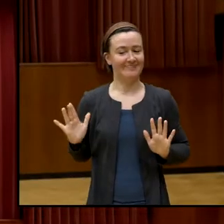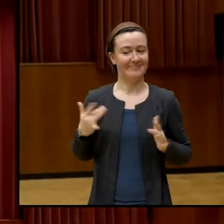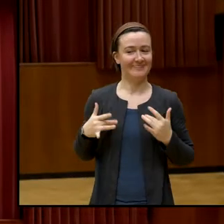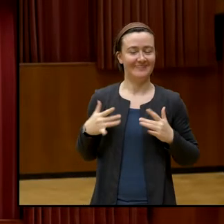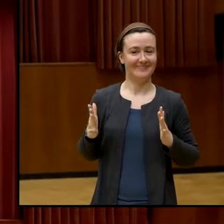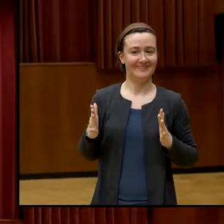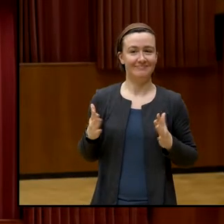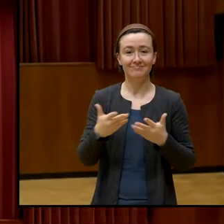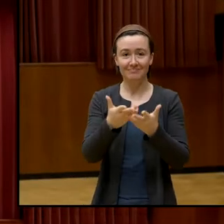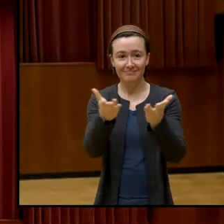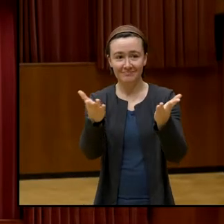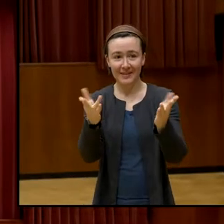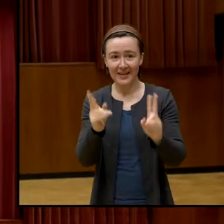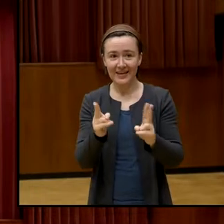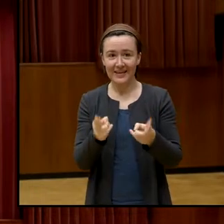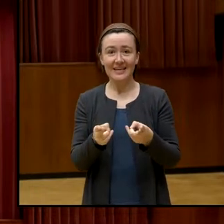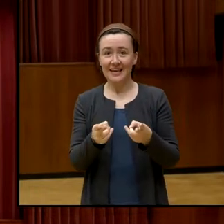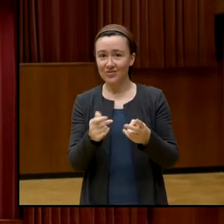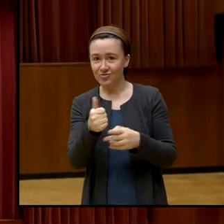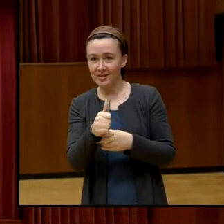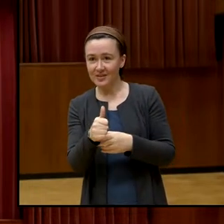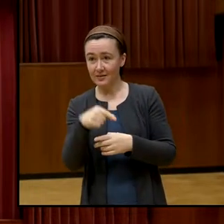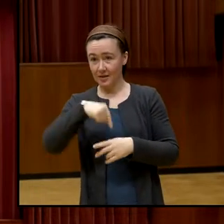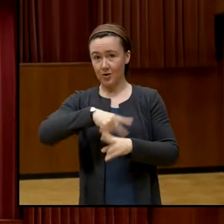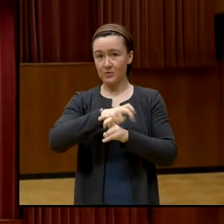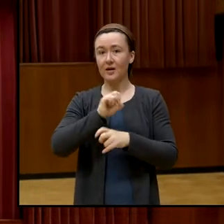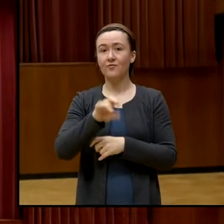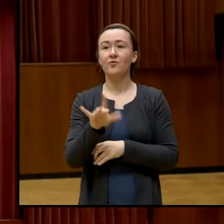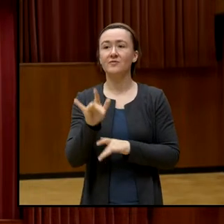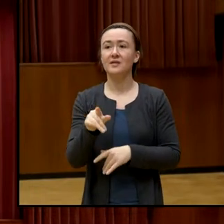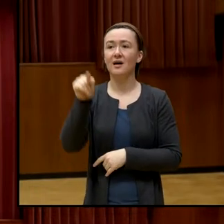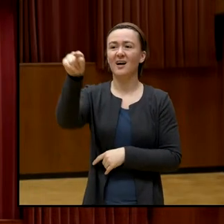Kann man gegen das schätzen? Österreich hat 15. Bitte.